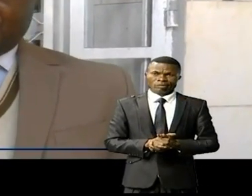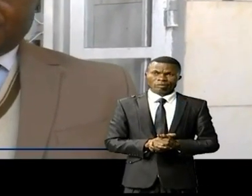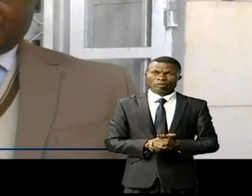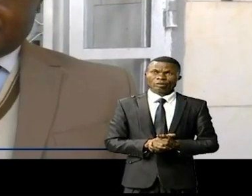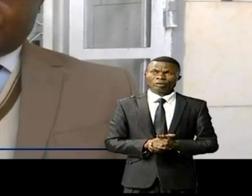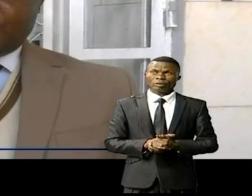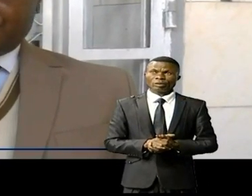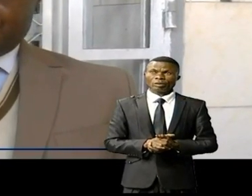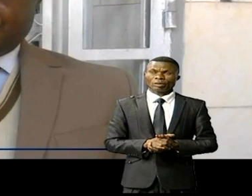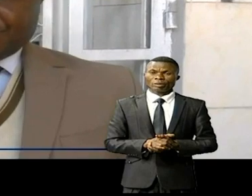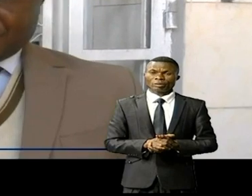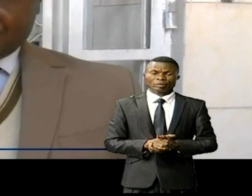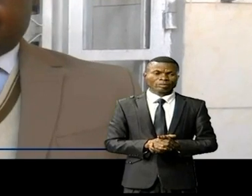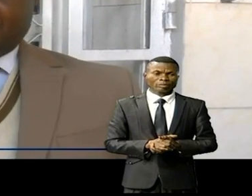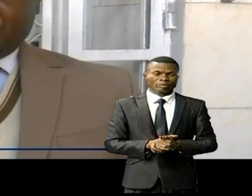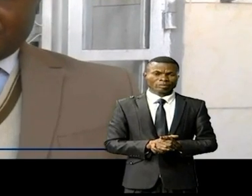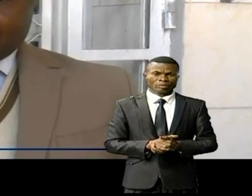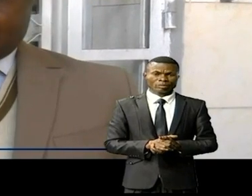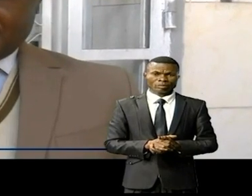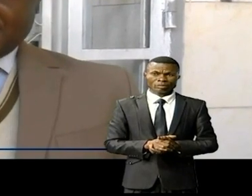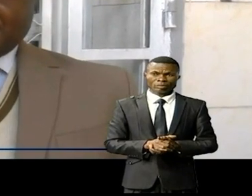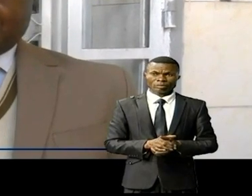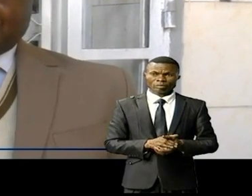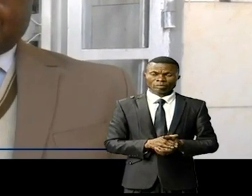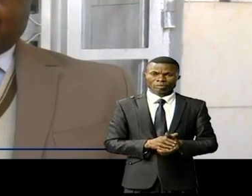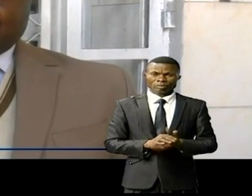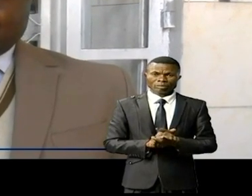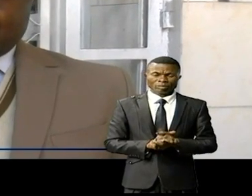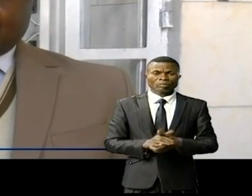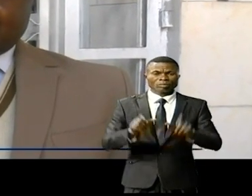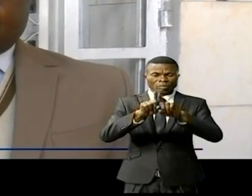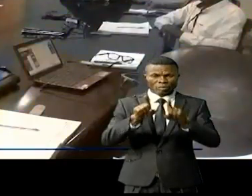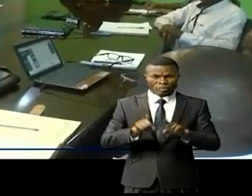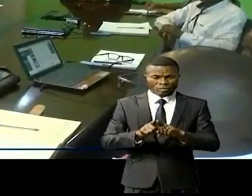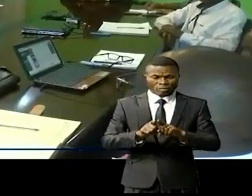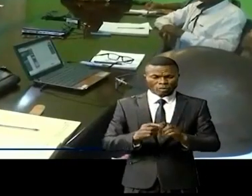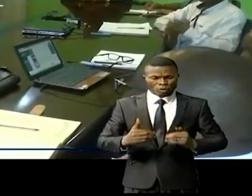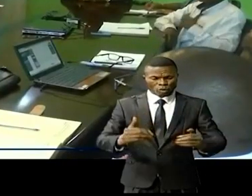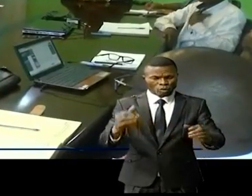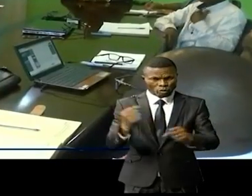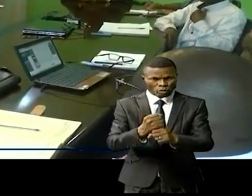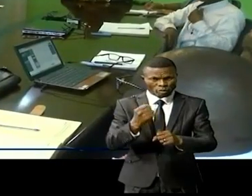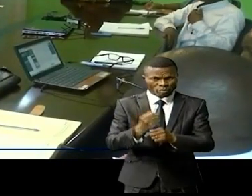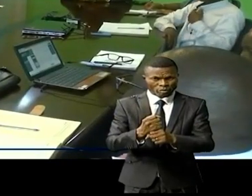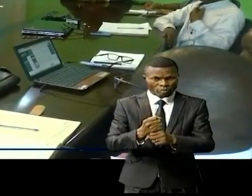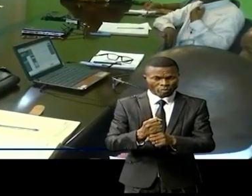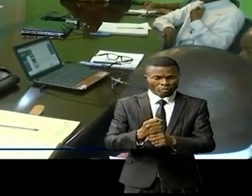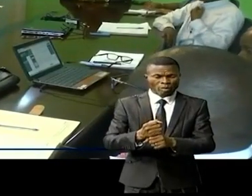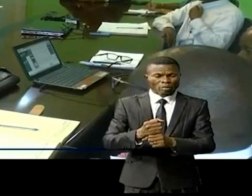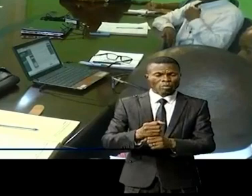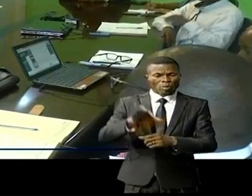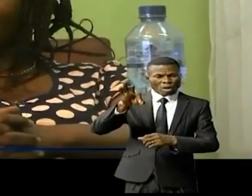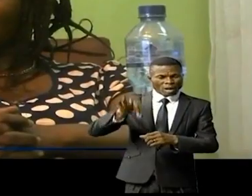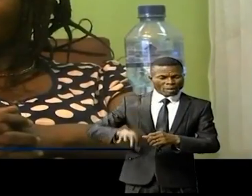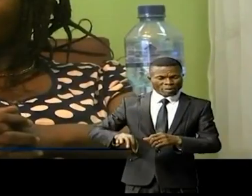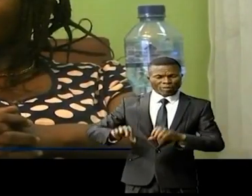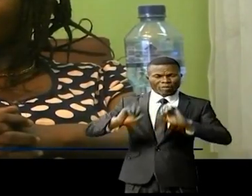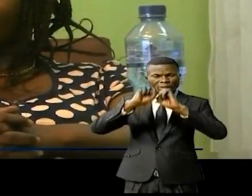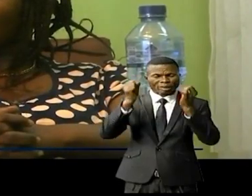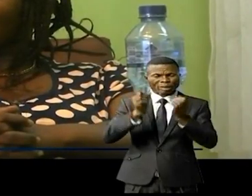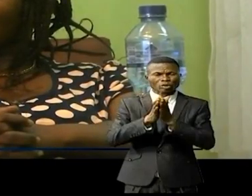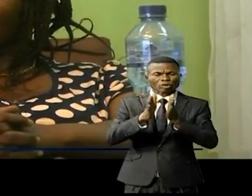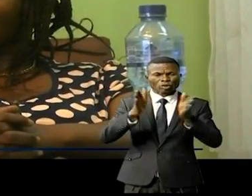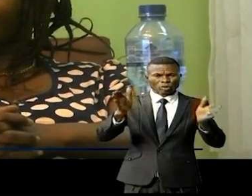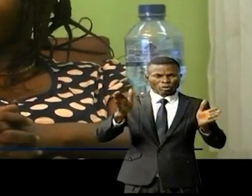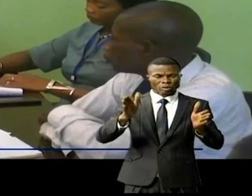voir l'élaboration du plan de développement local et aussi continuer à travailler pour mobiliser les ressources nécessaires pour sa mise en œuvre. L